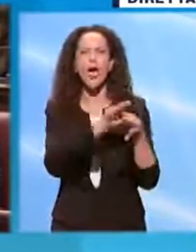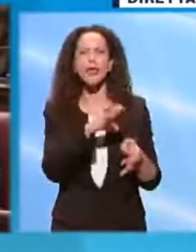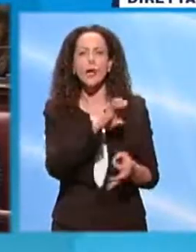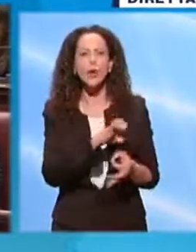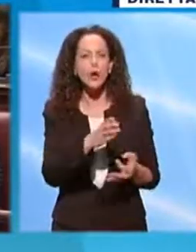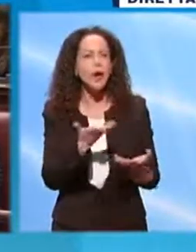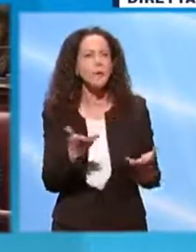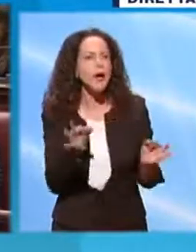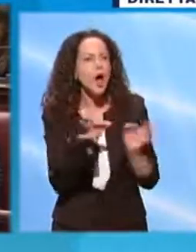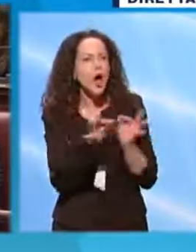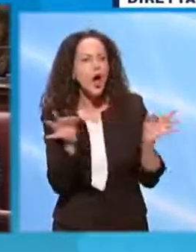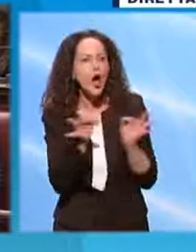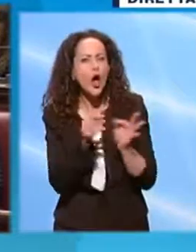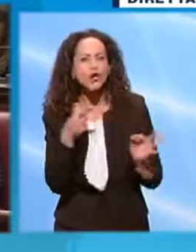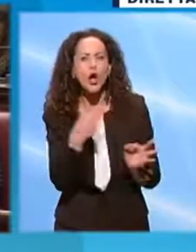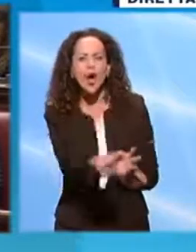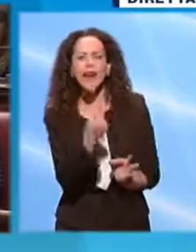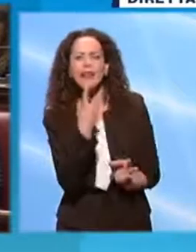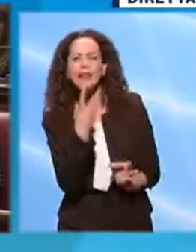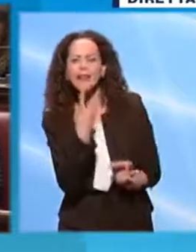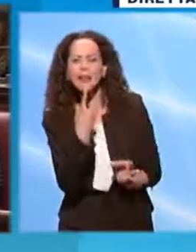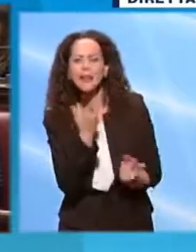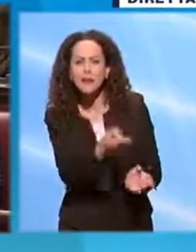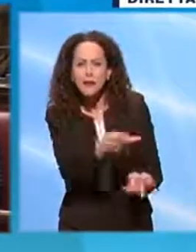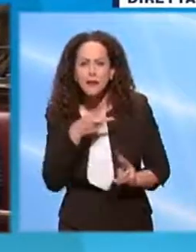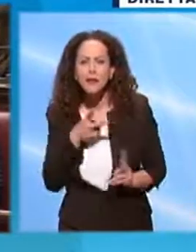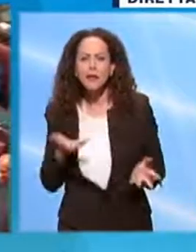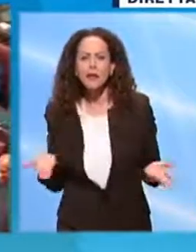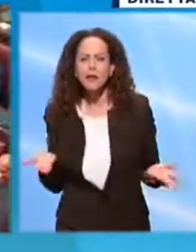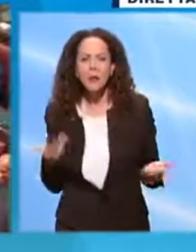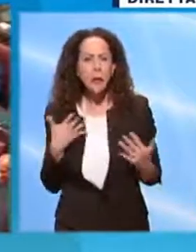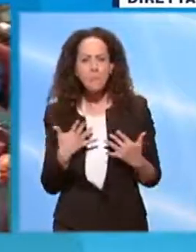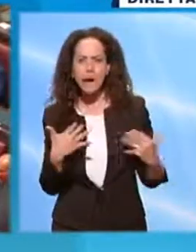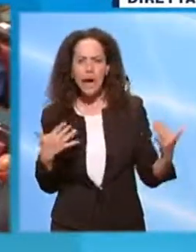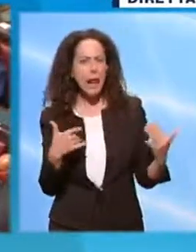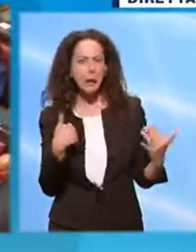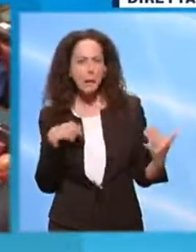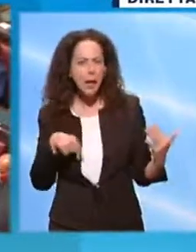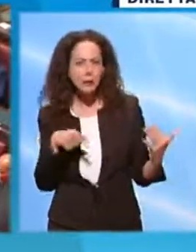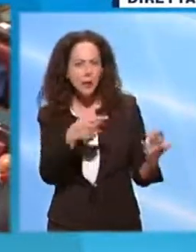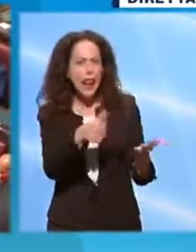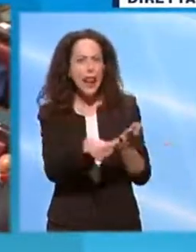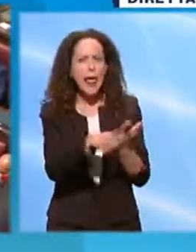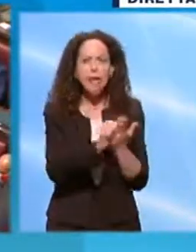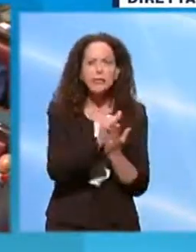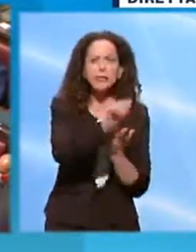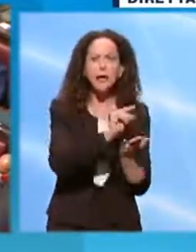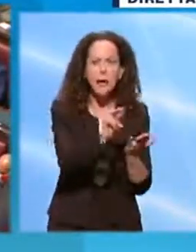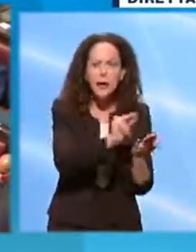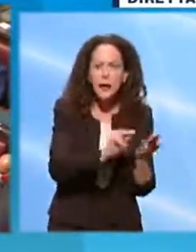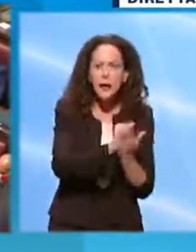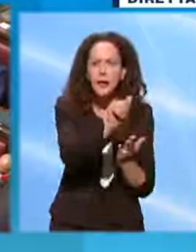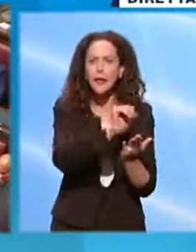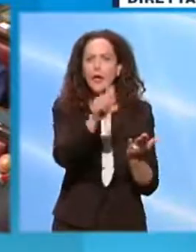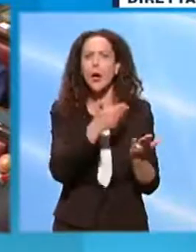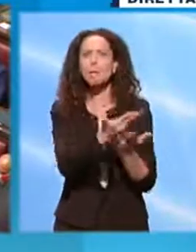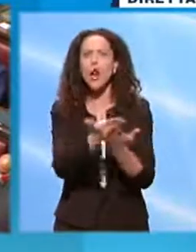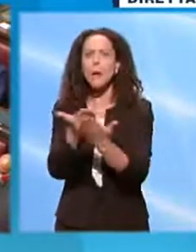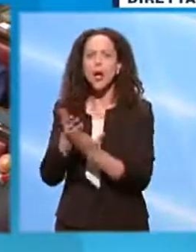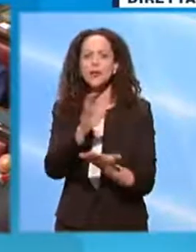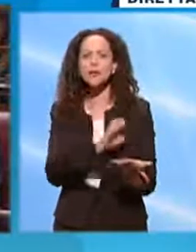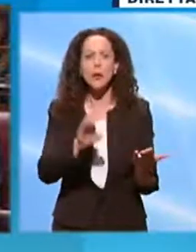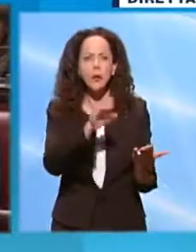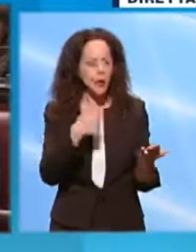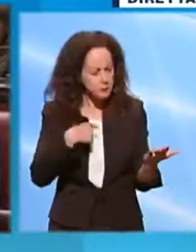con chi le ha concordate, perché in questo Parlamento delle lettere che lei ha scritto e delle proposte che ha fatto agli altri paesi europei non abbiamo